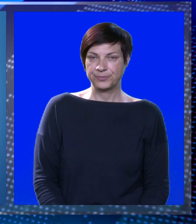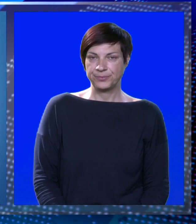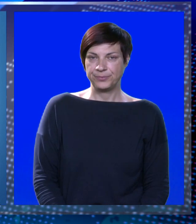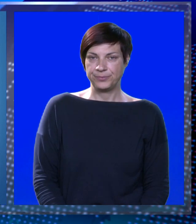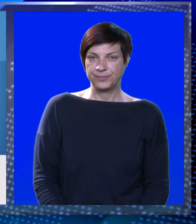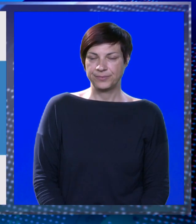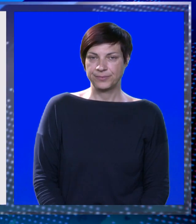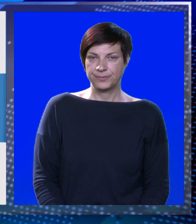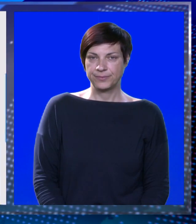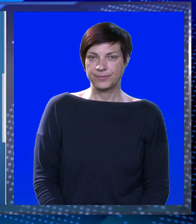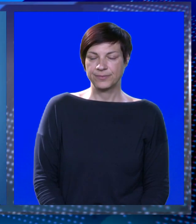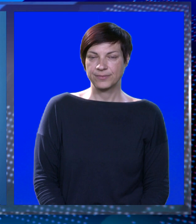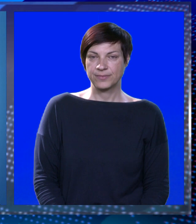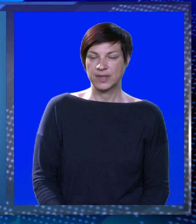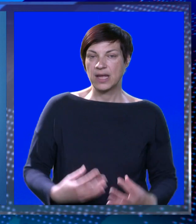stupnjeva